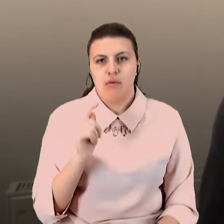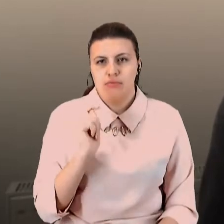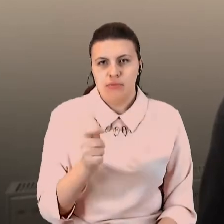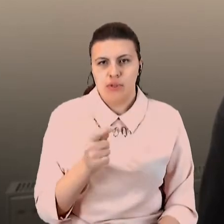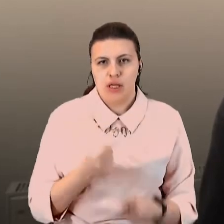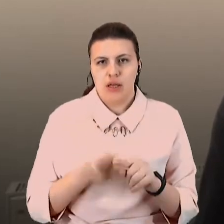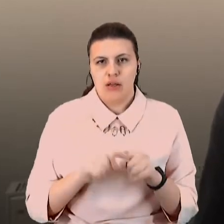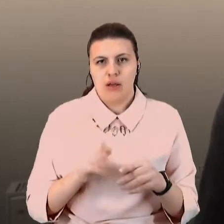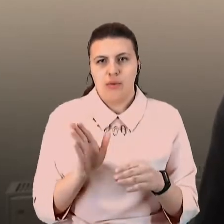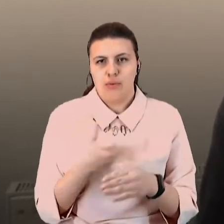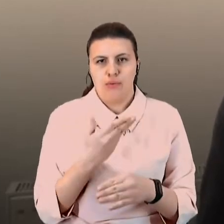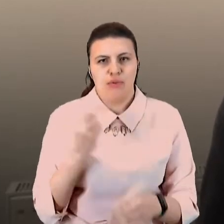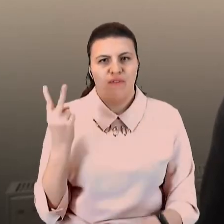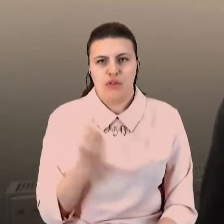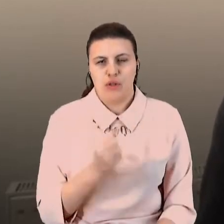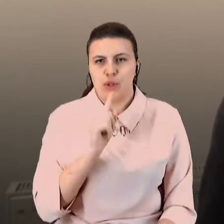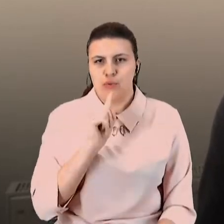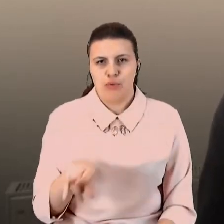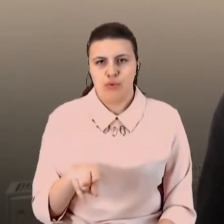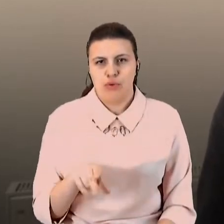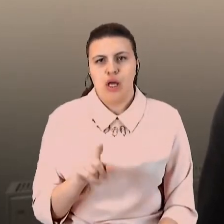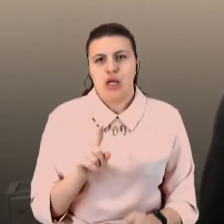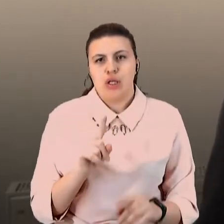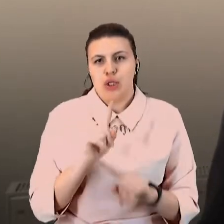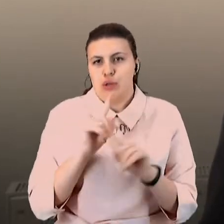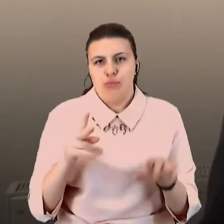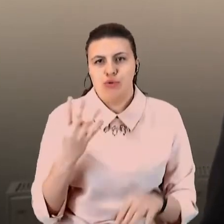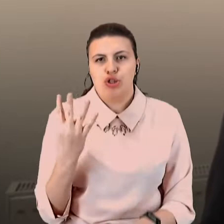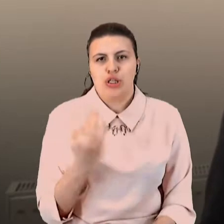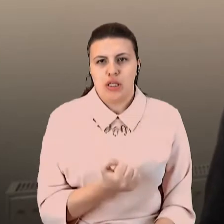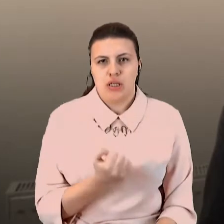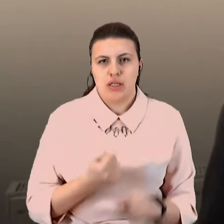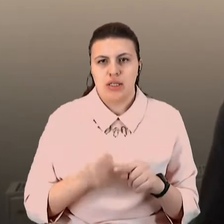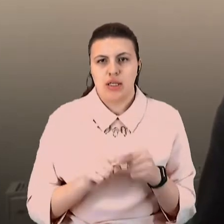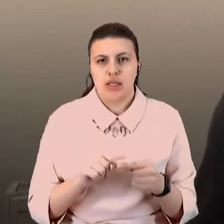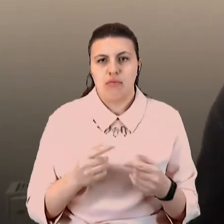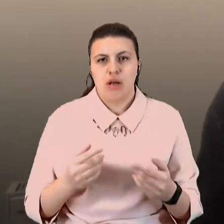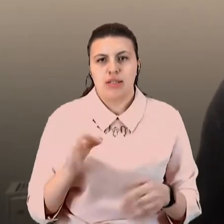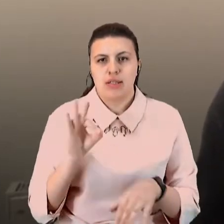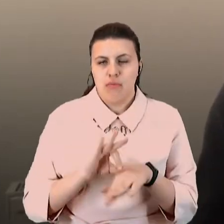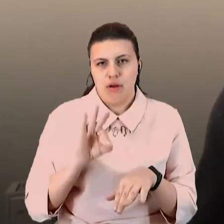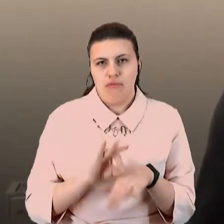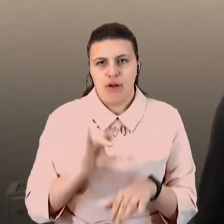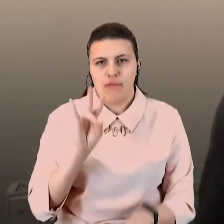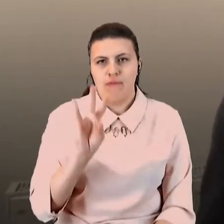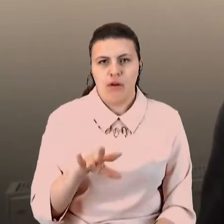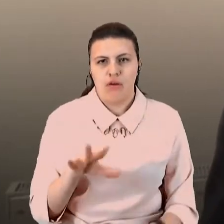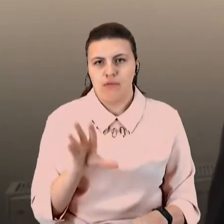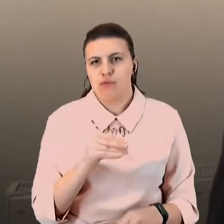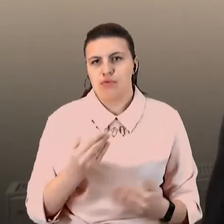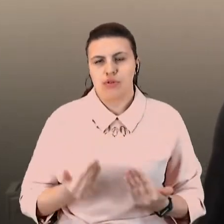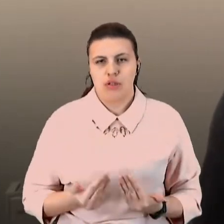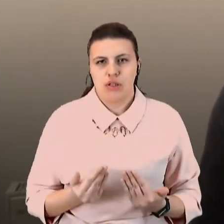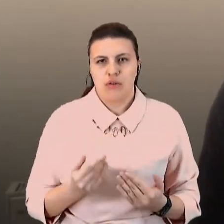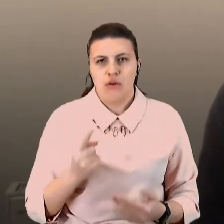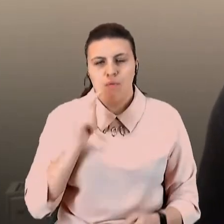через 2 неділи, його не знімуть через 4 неділи. С цим заболіванням придеться жити всю життя. В Україні вже, по оціночним данам,